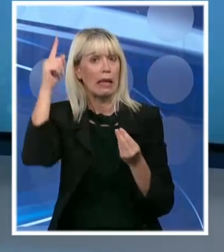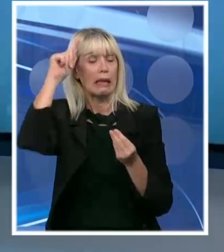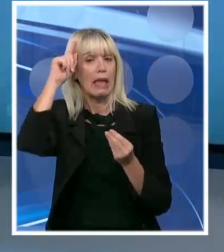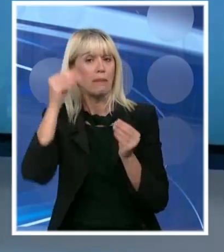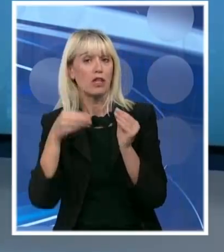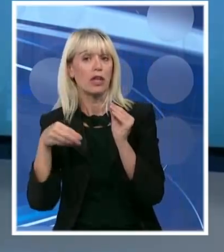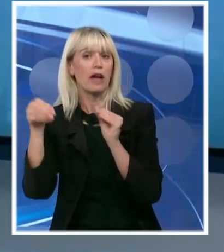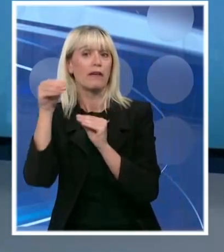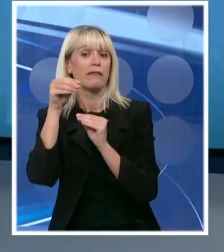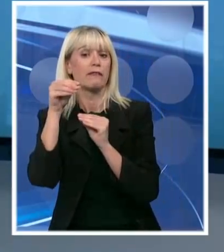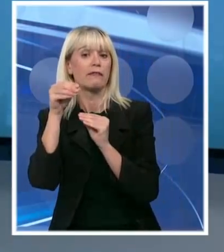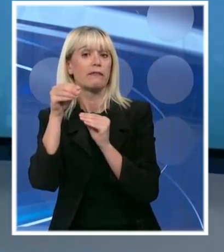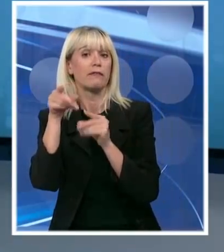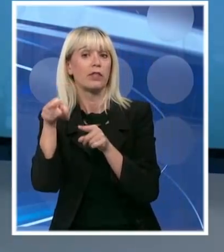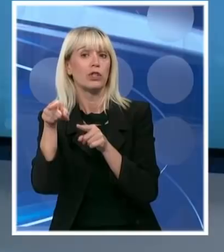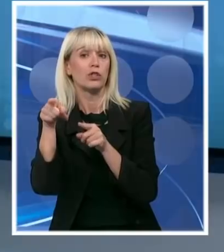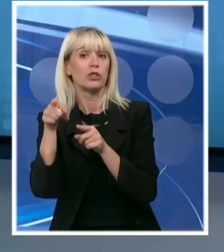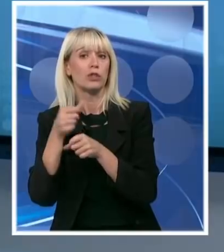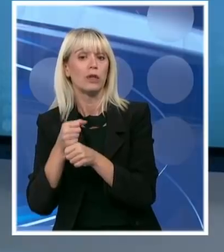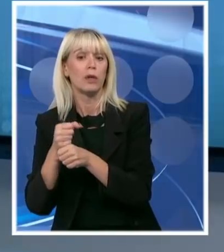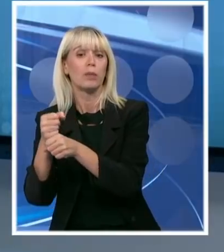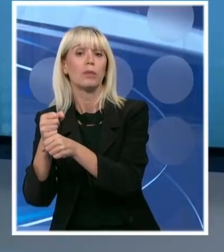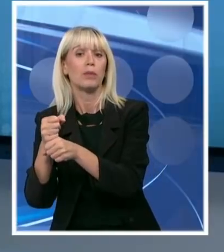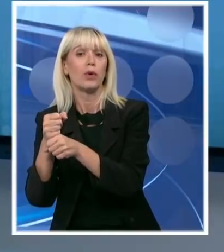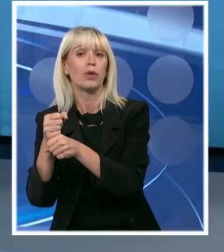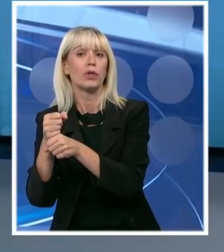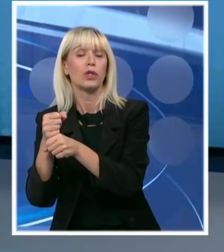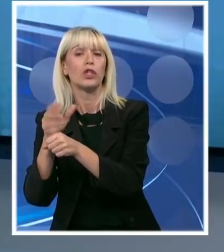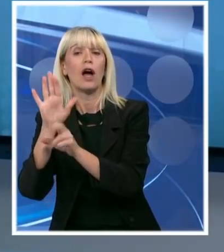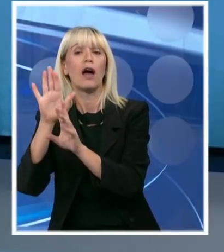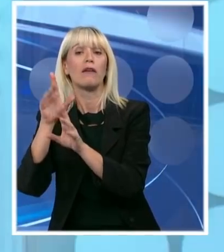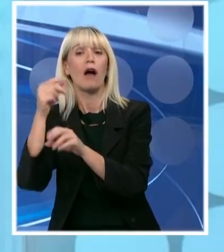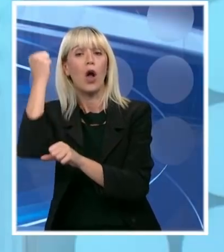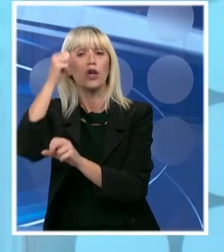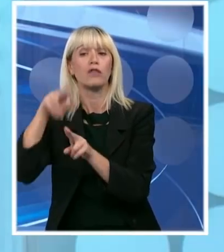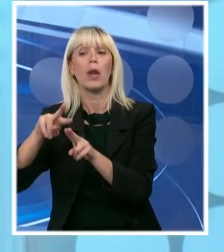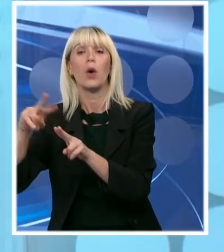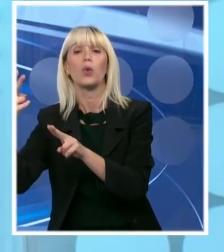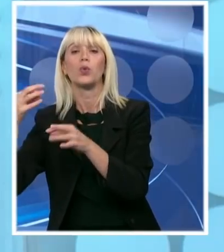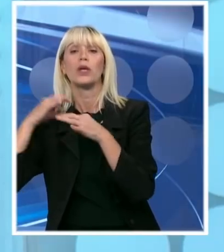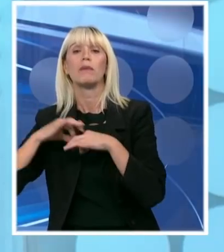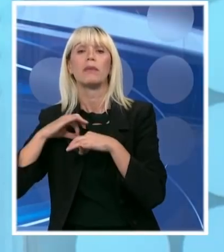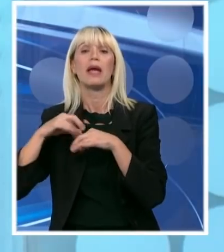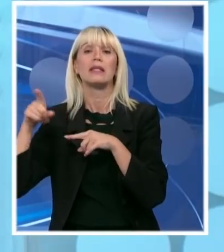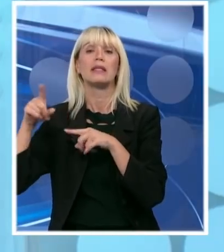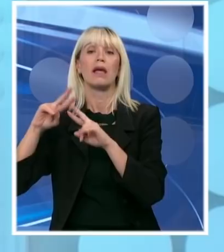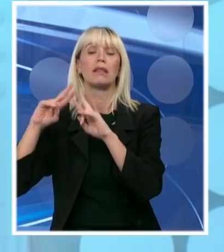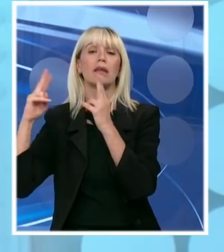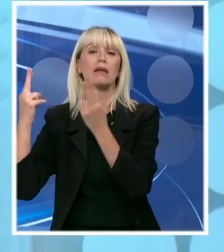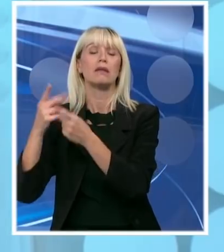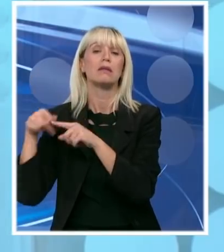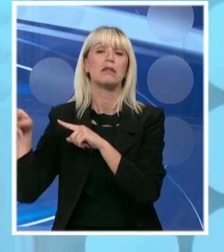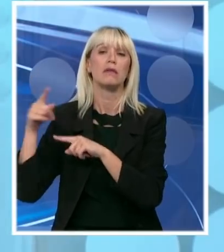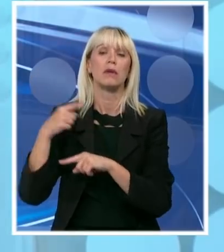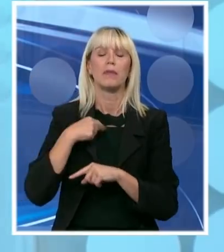više na toj drugoj strani od ostalih predsjednika Međunarodne zajednice. Prvo, ja sam tražio dvojno oboještene agencije sve